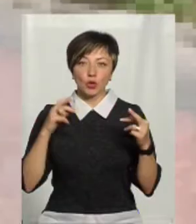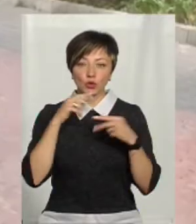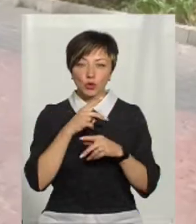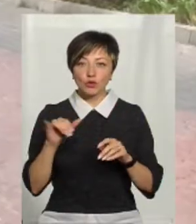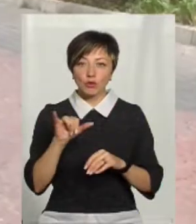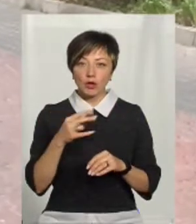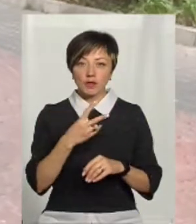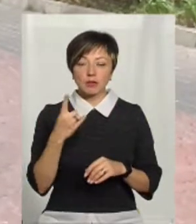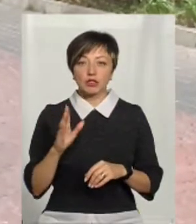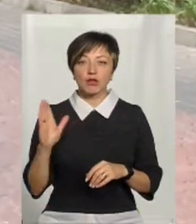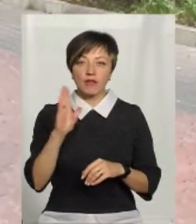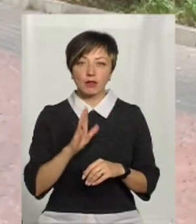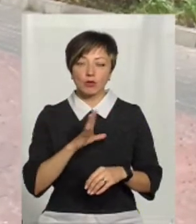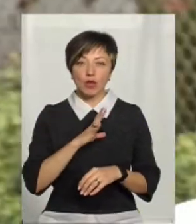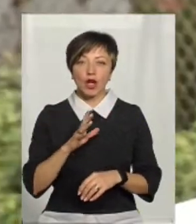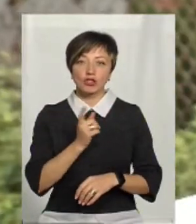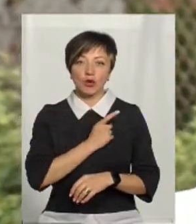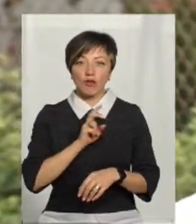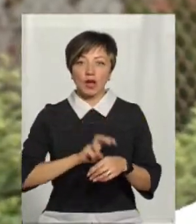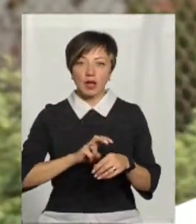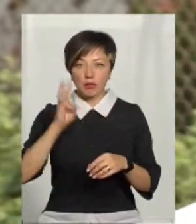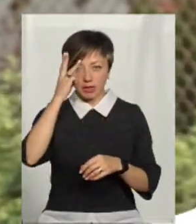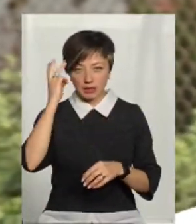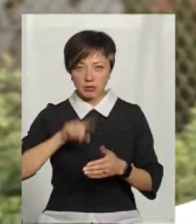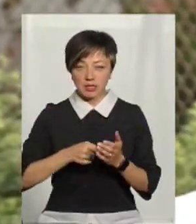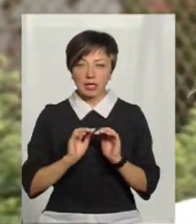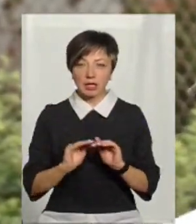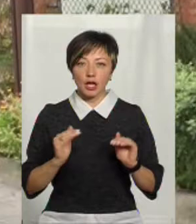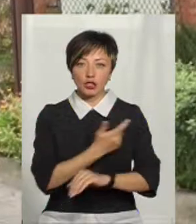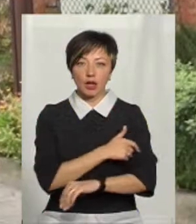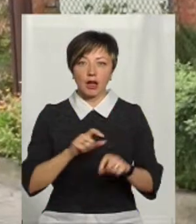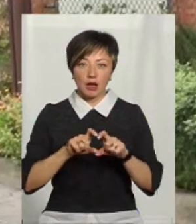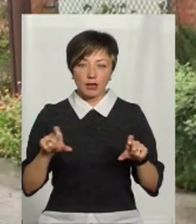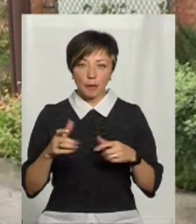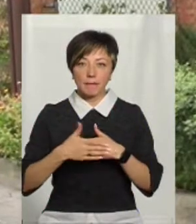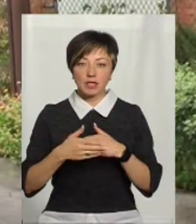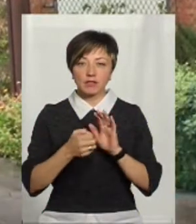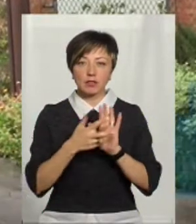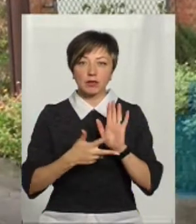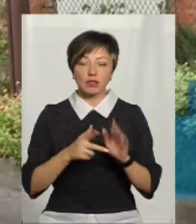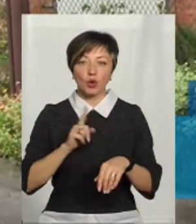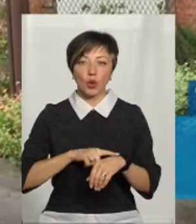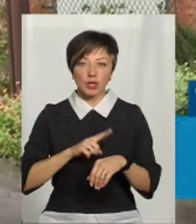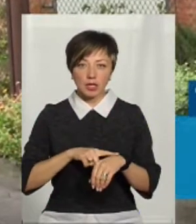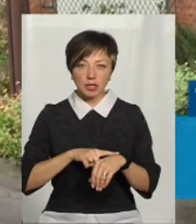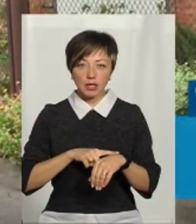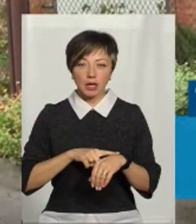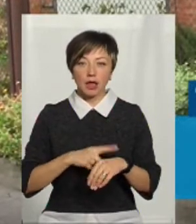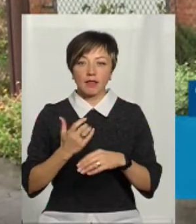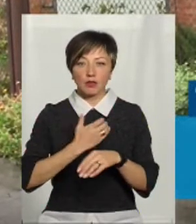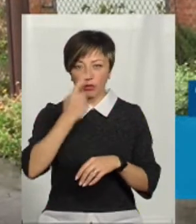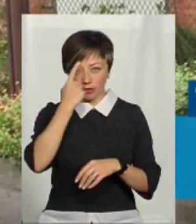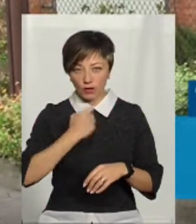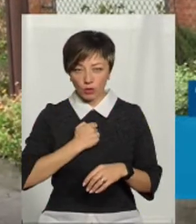у суботу, 21 вересня, була черговою лікаркою у Хмельницькій міській дитячій лікарні. Близько 18-ї години надійшло